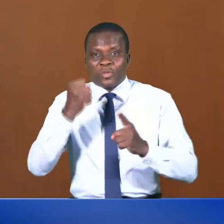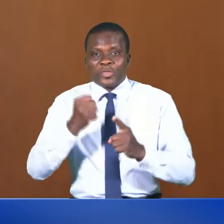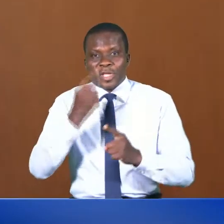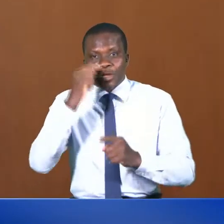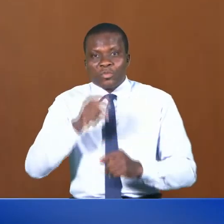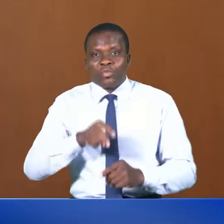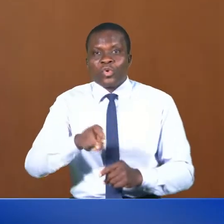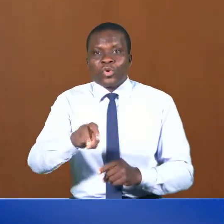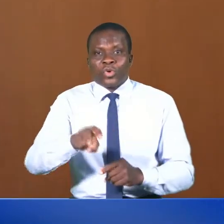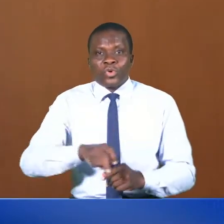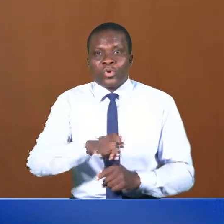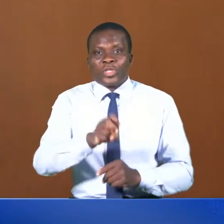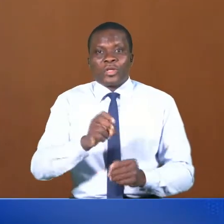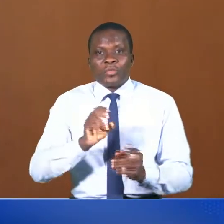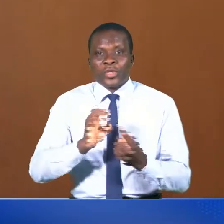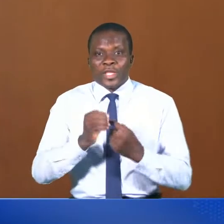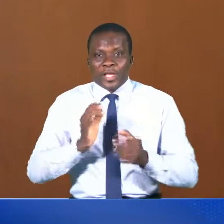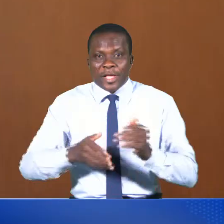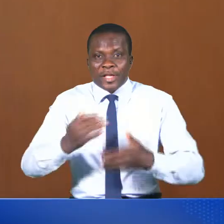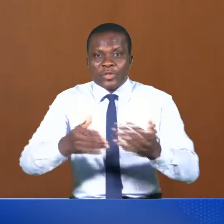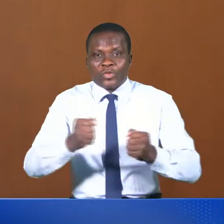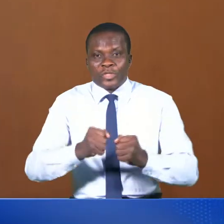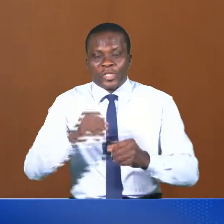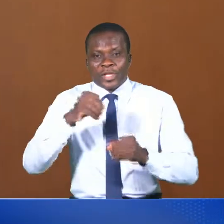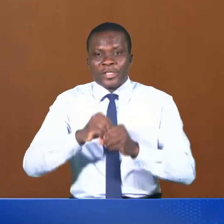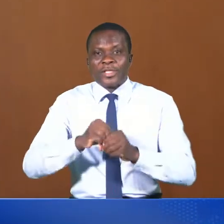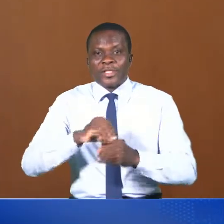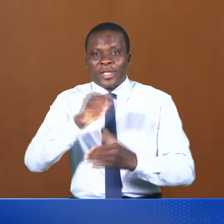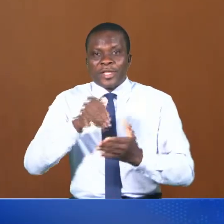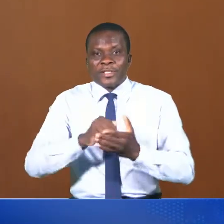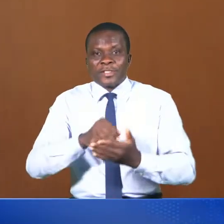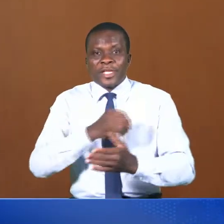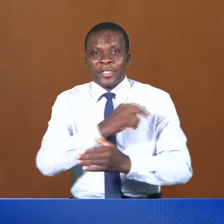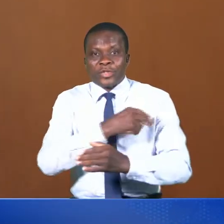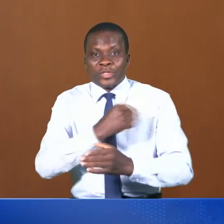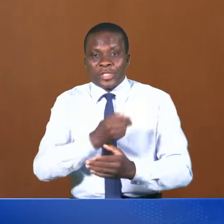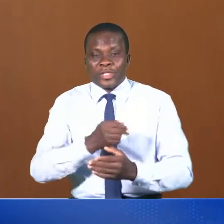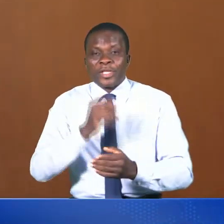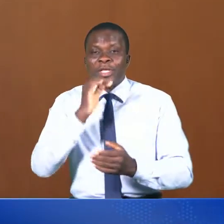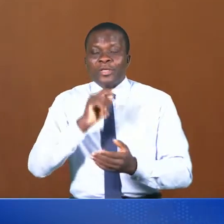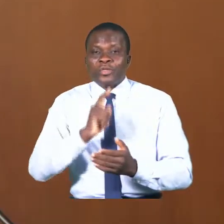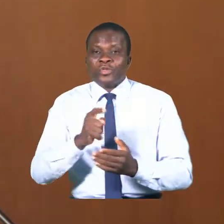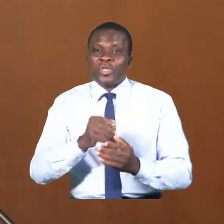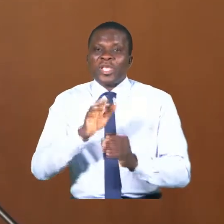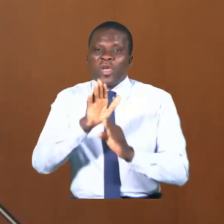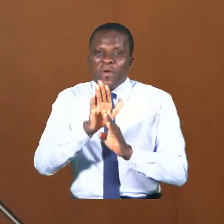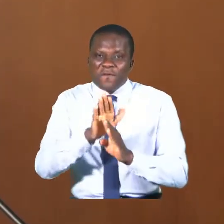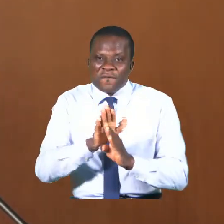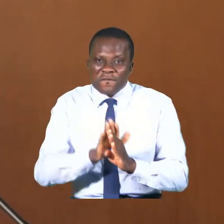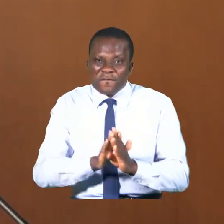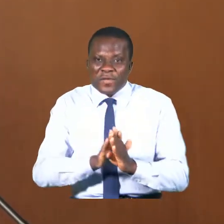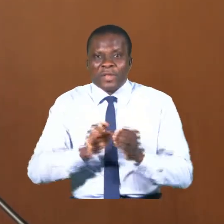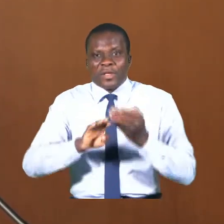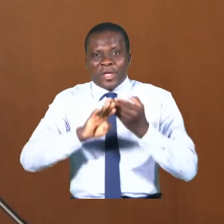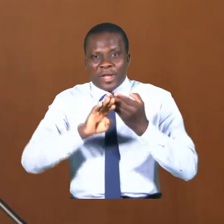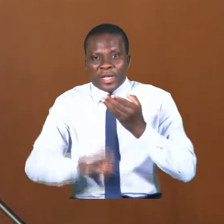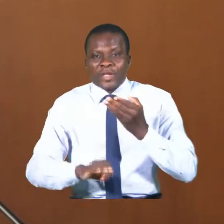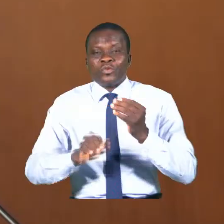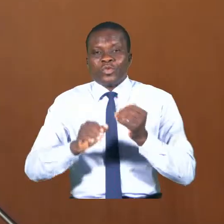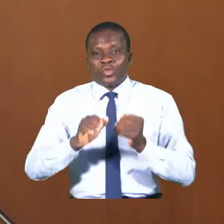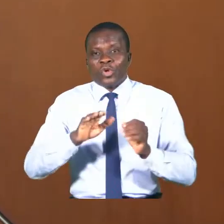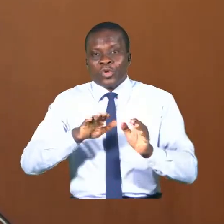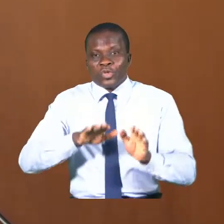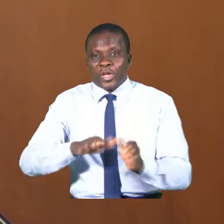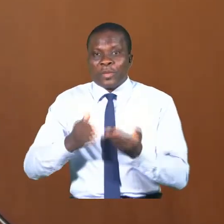transport des cas d'urgence vers les centres de référence, ce qui représente un frein à la réduction de la mortalité maternelle